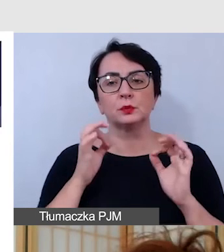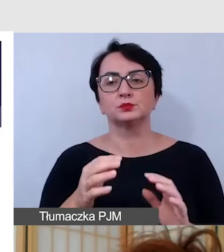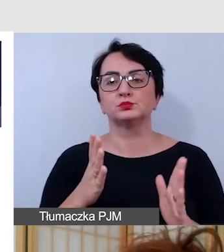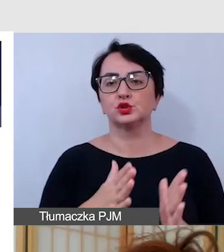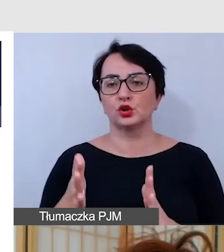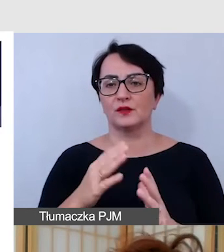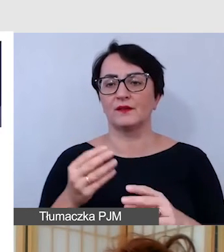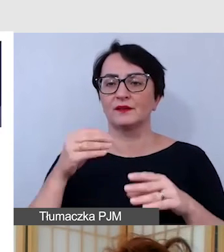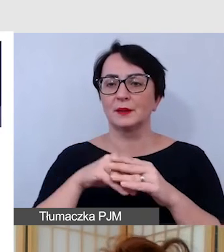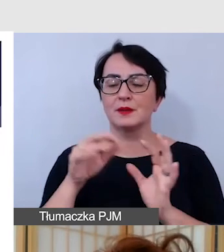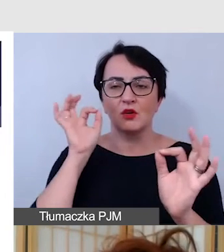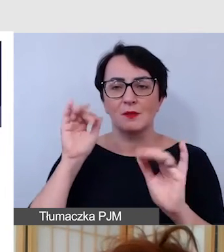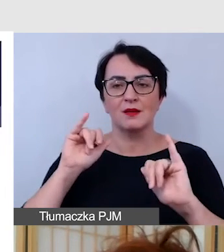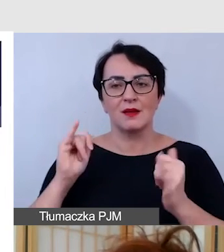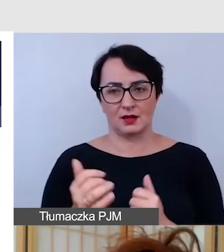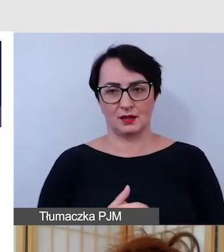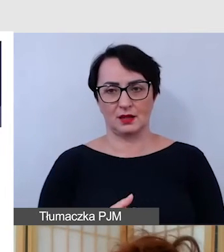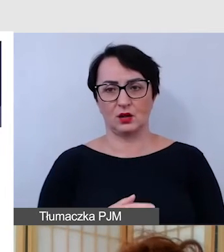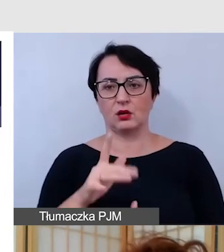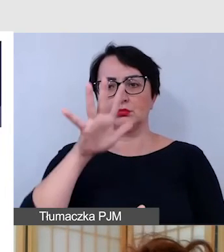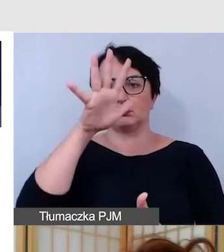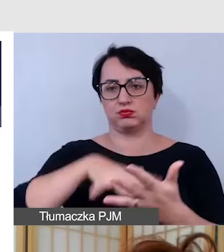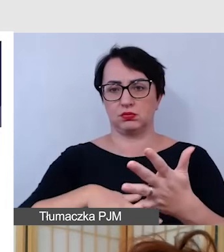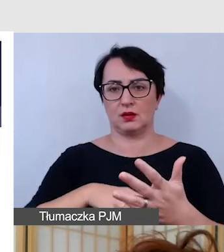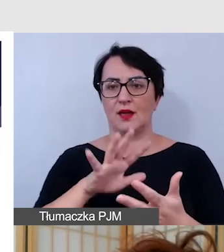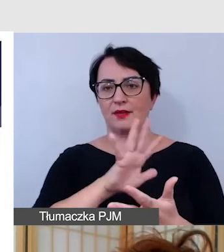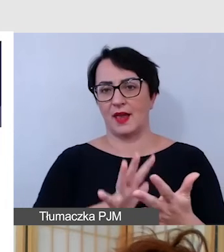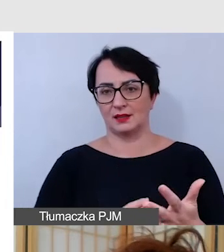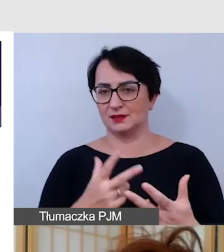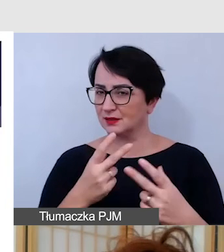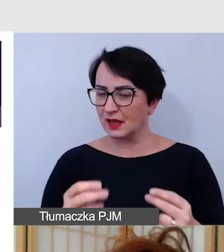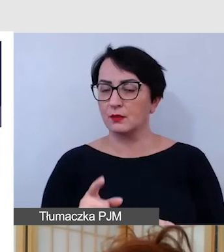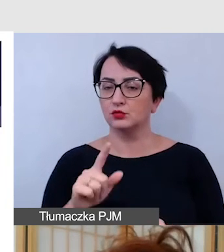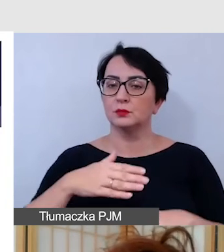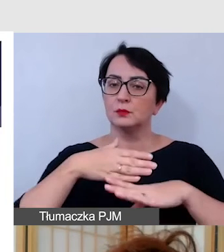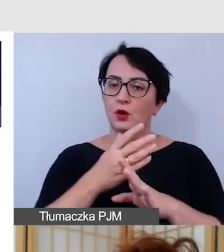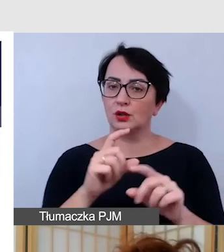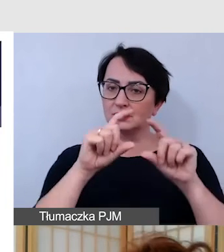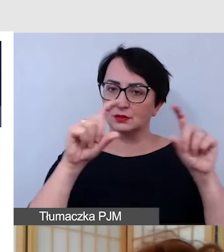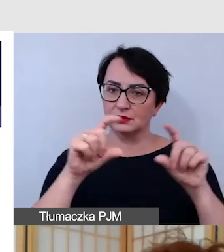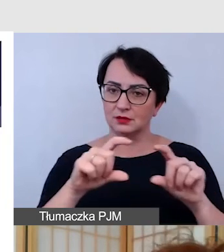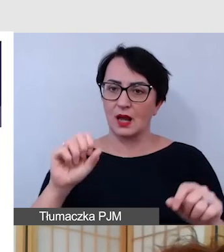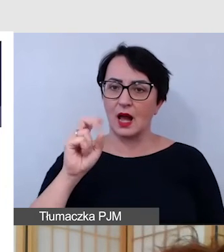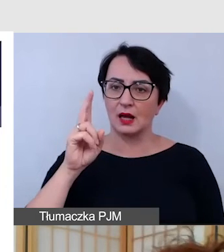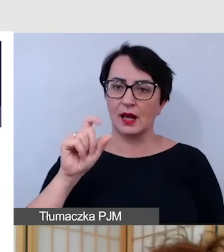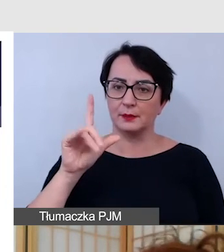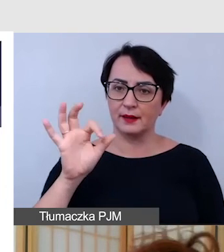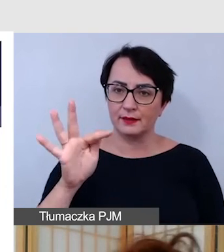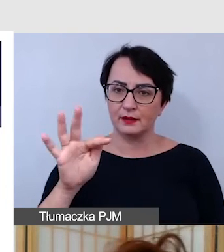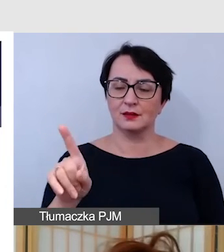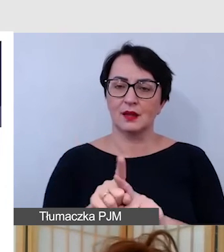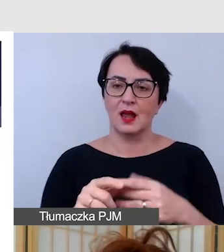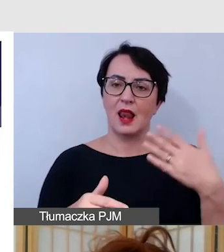architektury informacji, czyli nie będzie to ściana tekstu, ale będzie to podział tekstu na akapity, wyrównanie do lewej